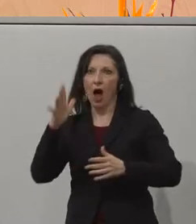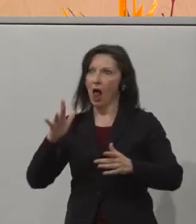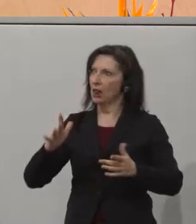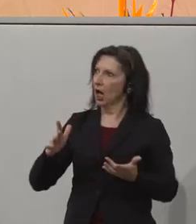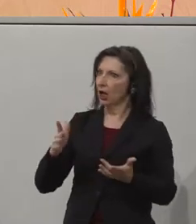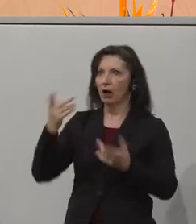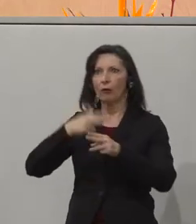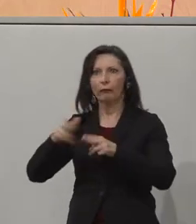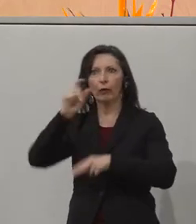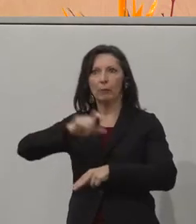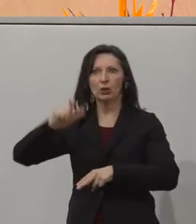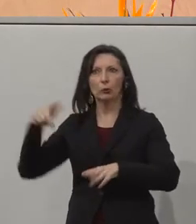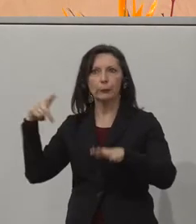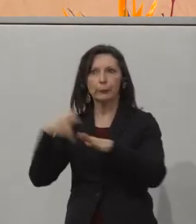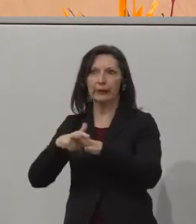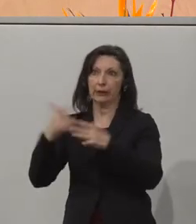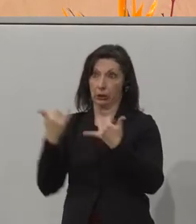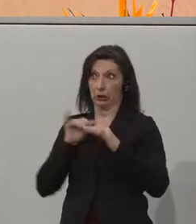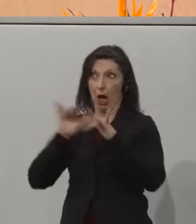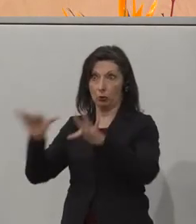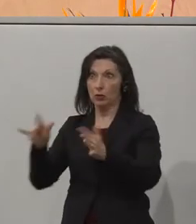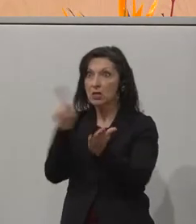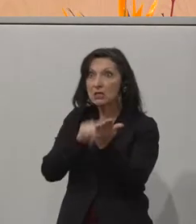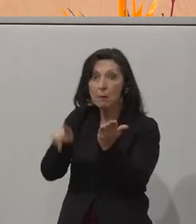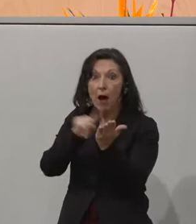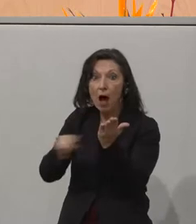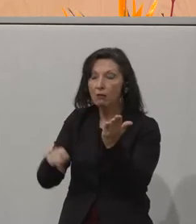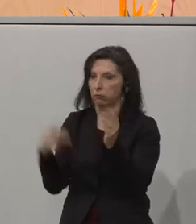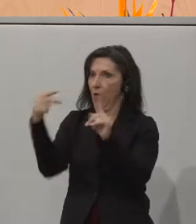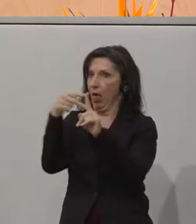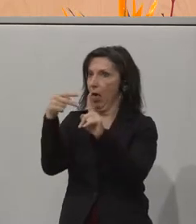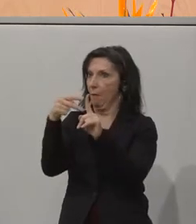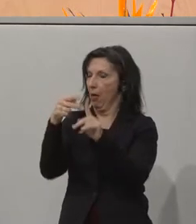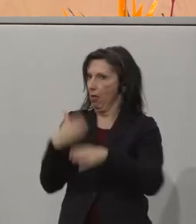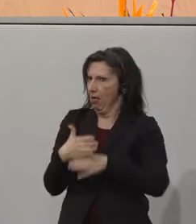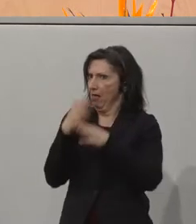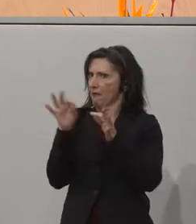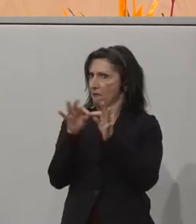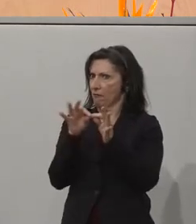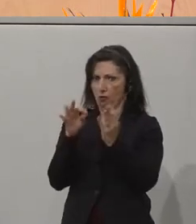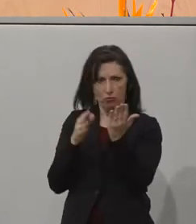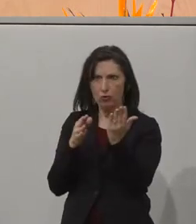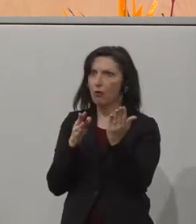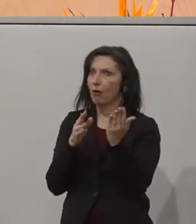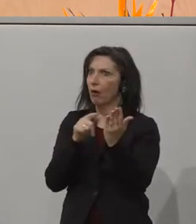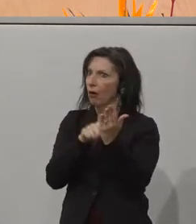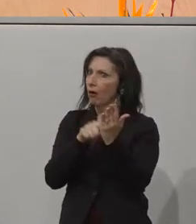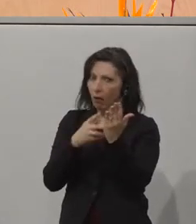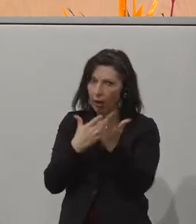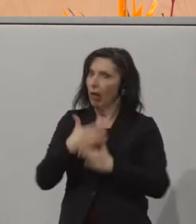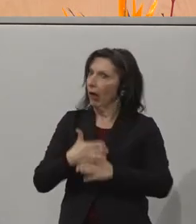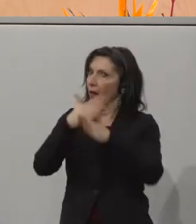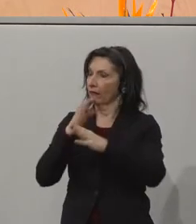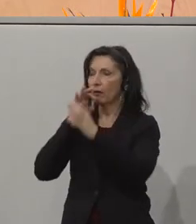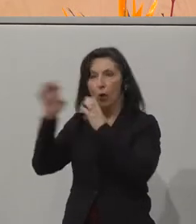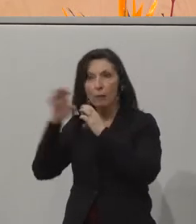mit Behinderung. Einige Beispiele. Smartphones können durch Apps und Hilfsfunktionen die Kommunikation erleichtern, auch wenn